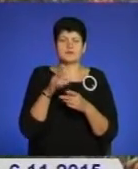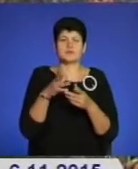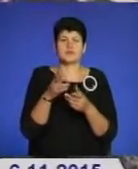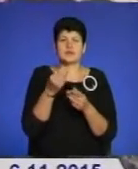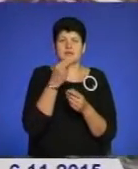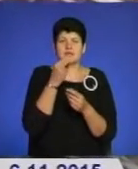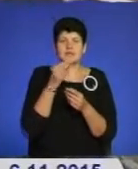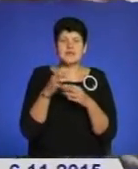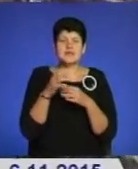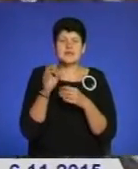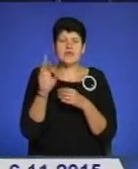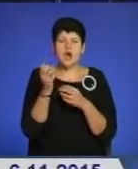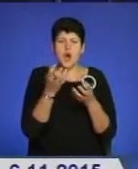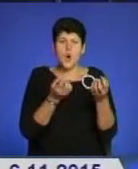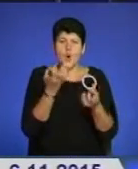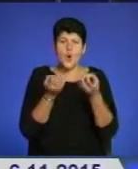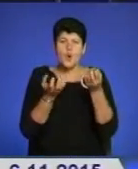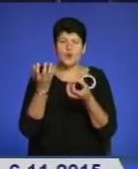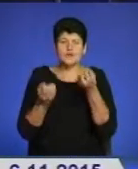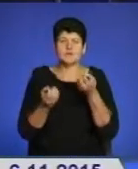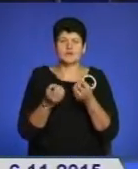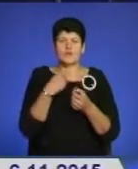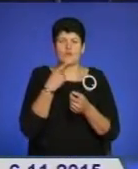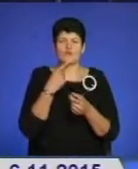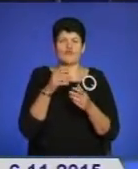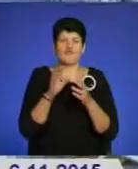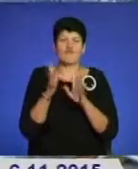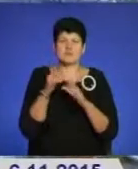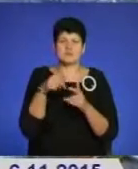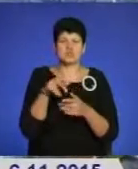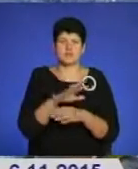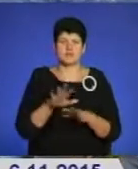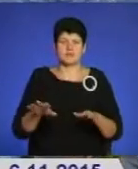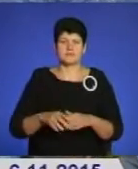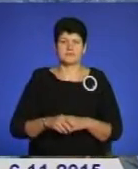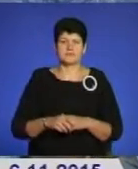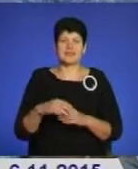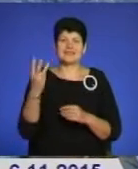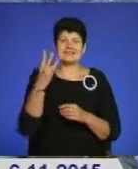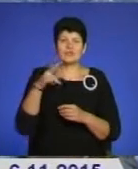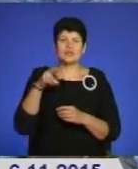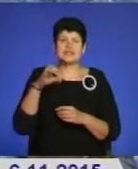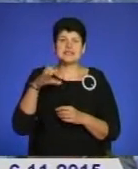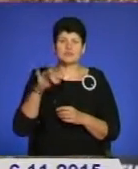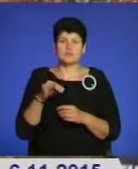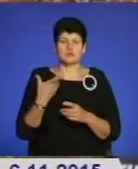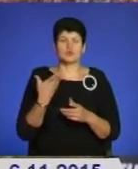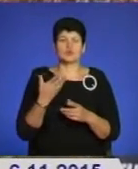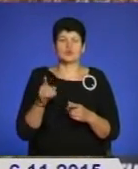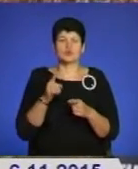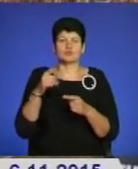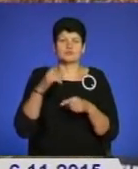лісові ягоди. Жінка каже, що сама до лісу більше не подасться. 3 листопада до оперативно